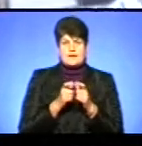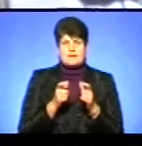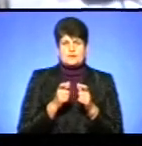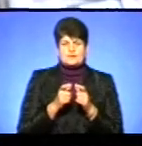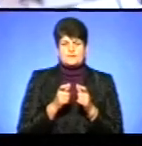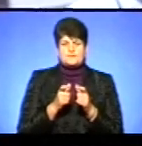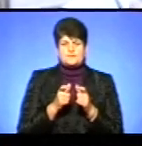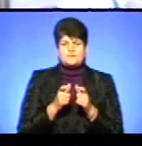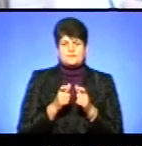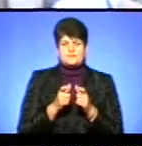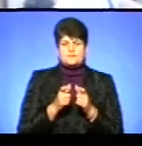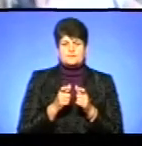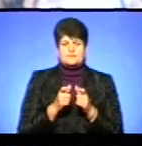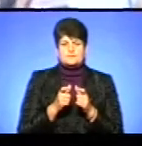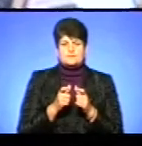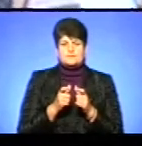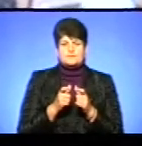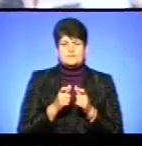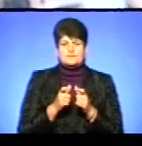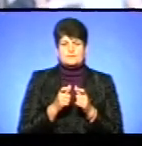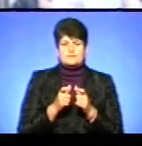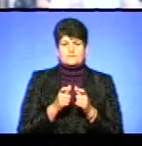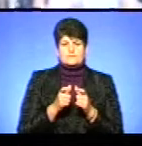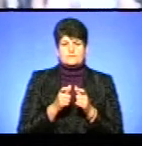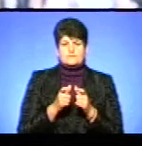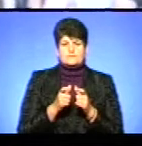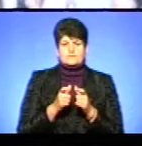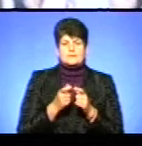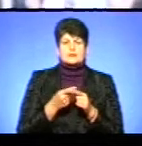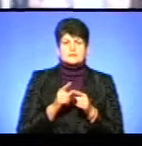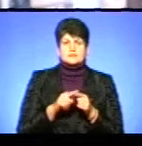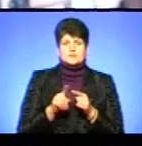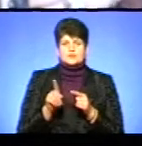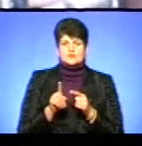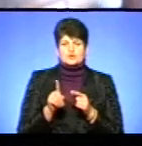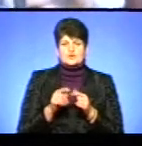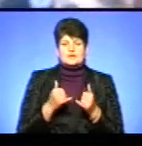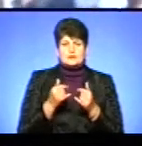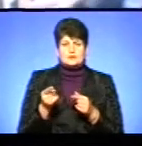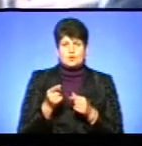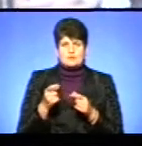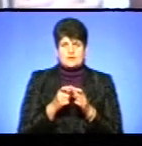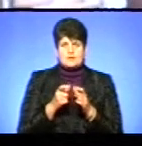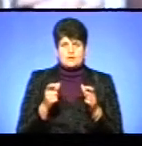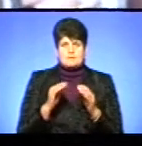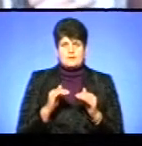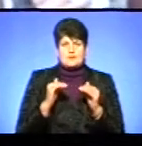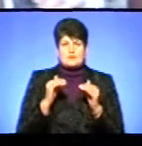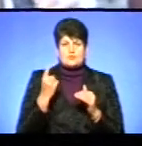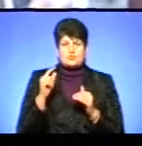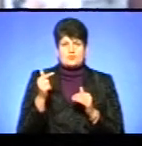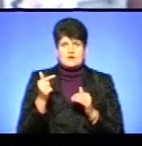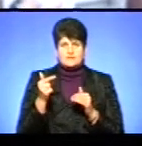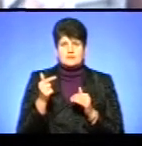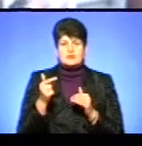ці, щоб для тернополян карточки, підняти на гривню більше.